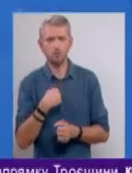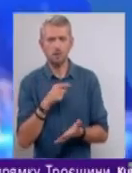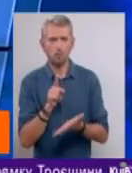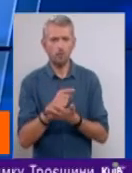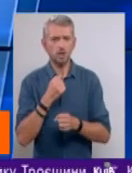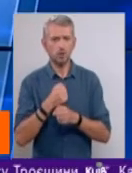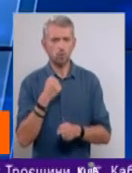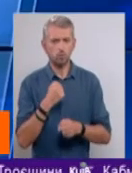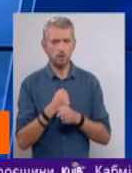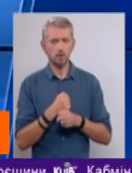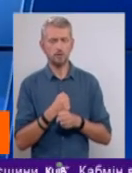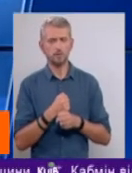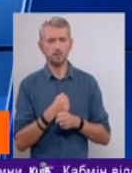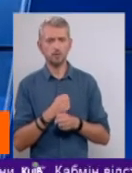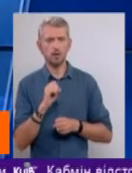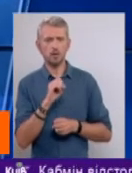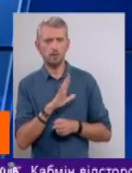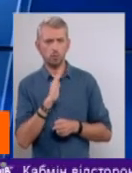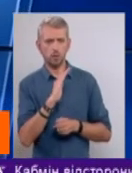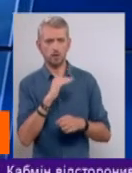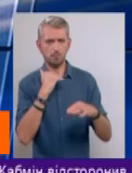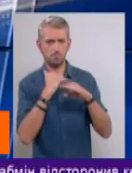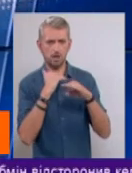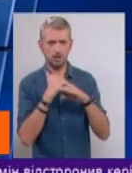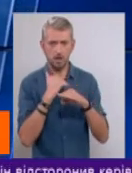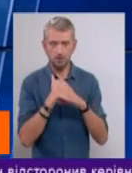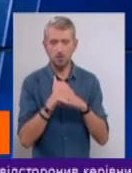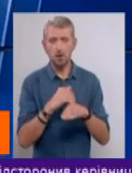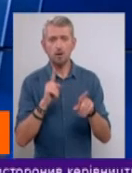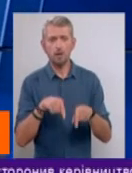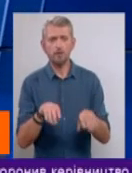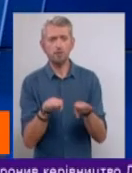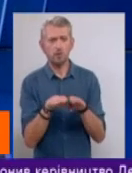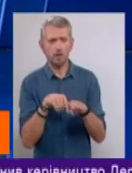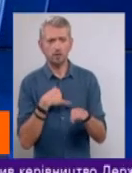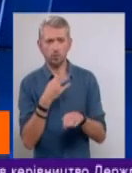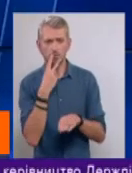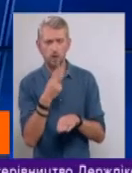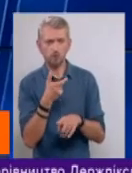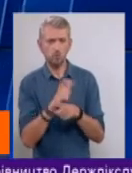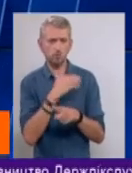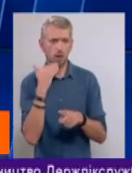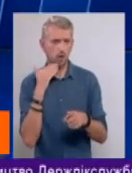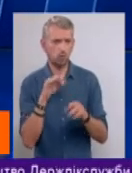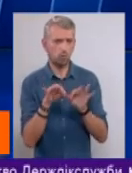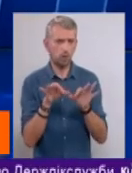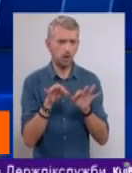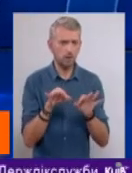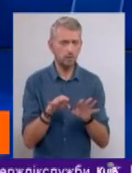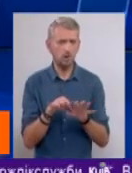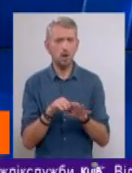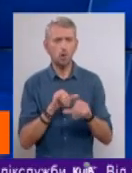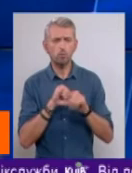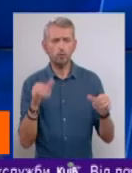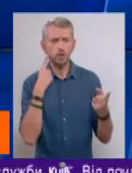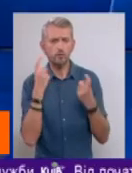зробити там європейський перетет, вийти на європейський перетет. І навіть в порівнянні, я сьогодні бачу дуже багато преси, я так розумію, за темниками, розповідали